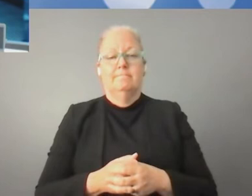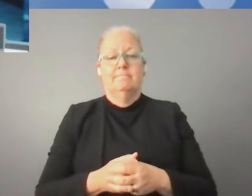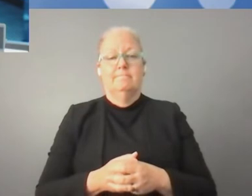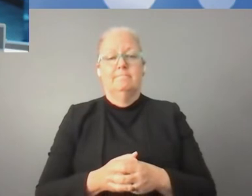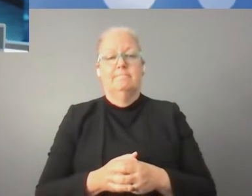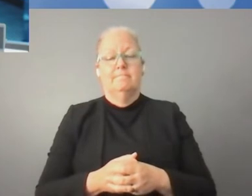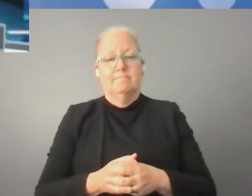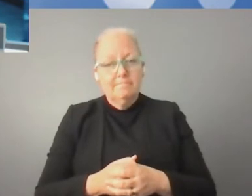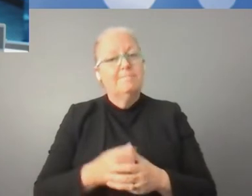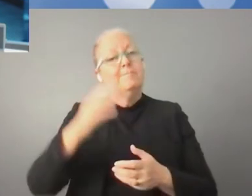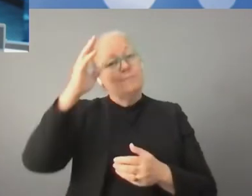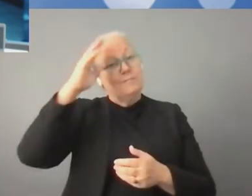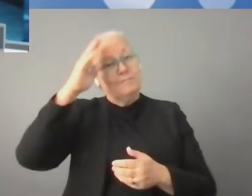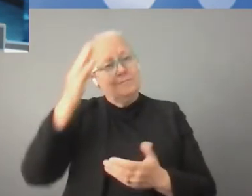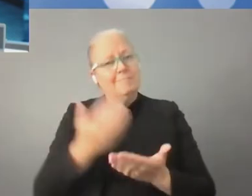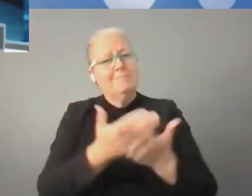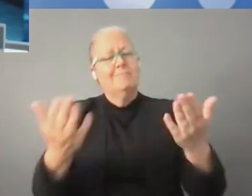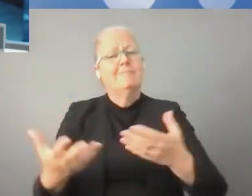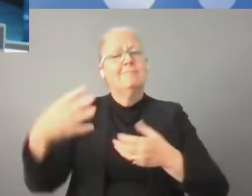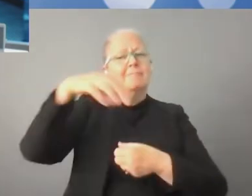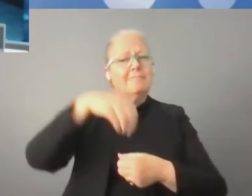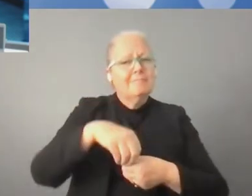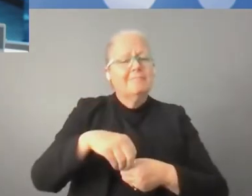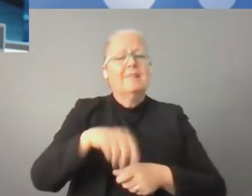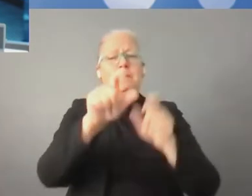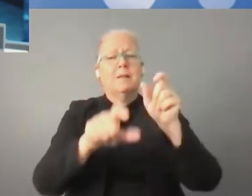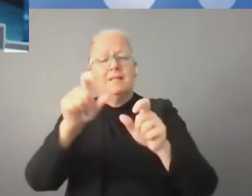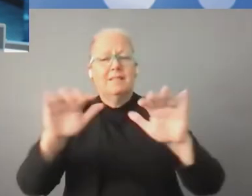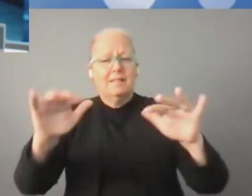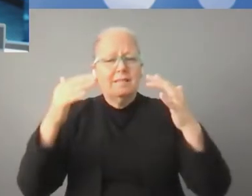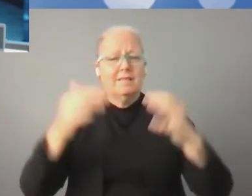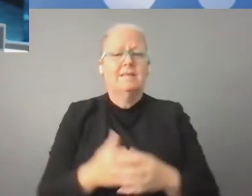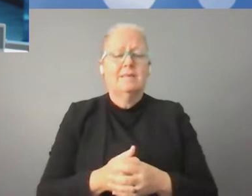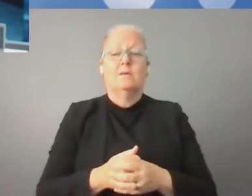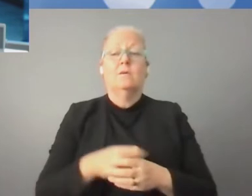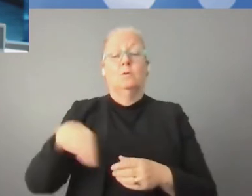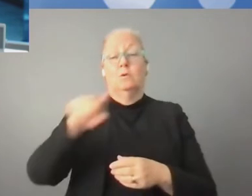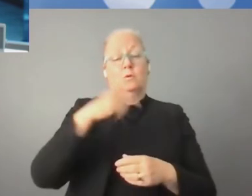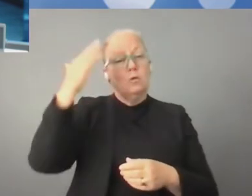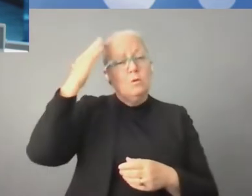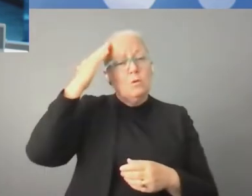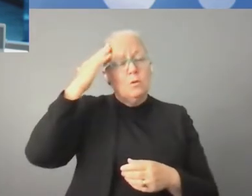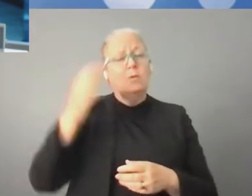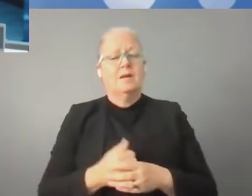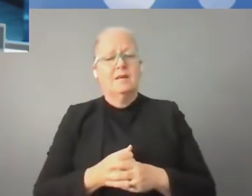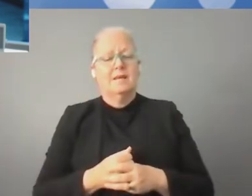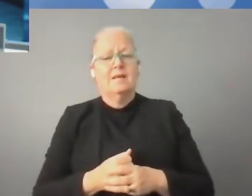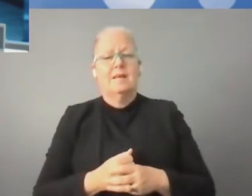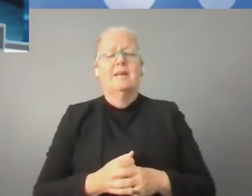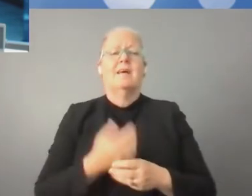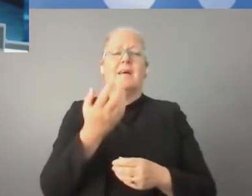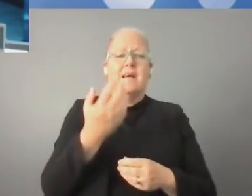rzecz biorąc. Witam serdecznie wszystkich uczestników szczytu IGF. Wszyscy zdajemy sobie sprawę,